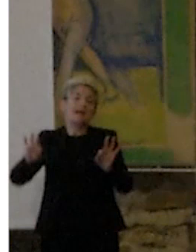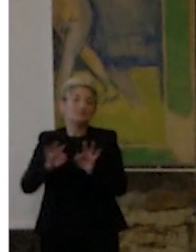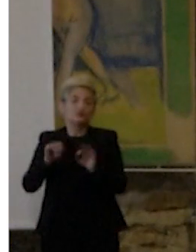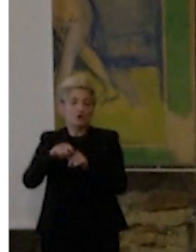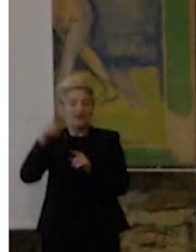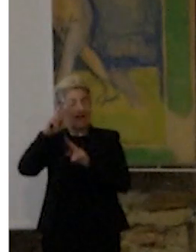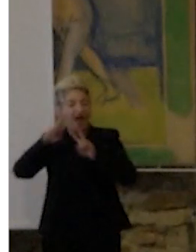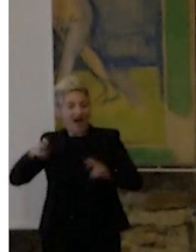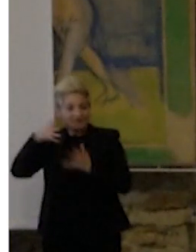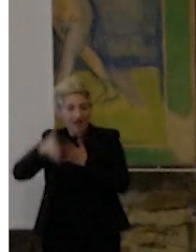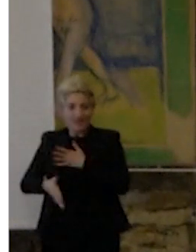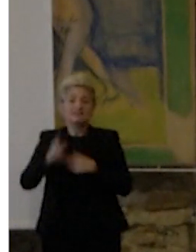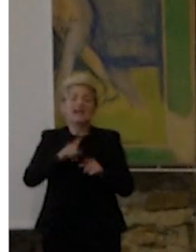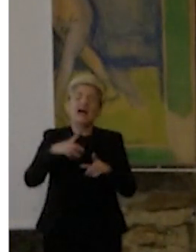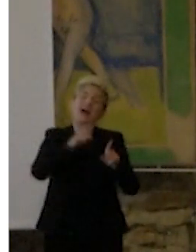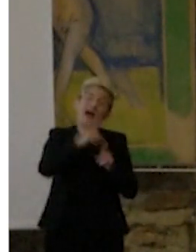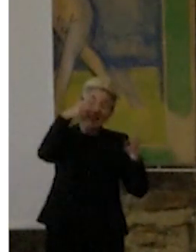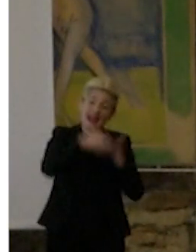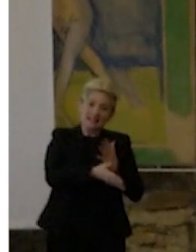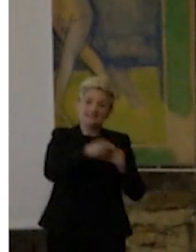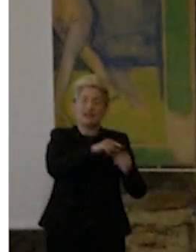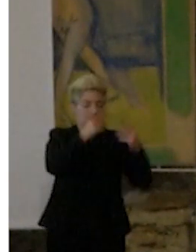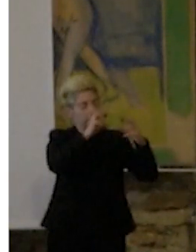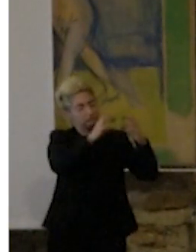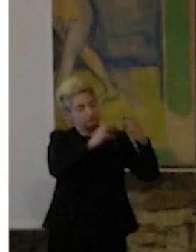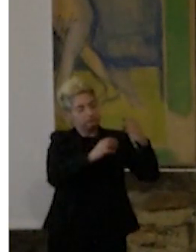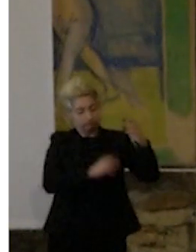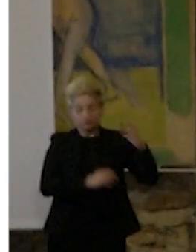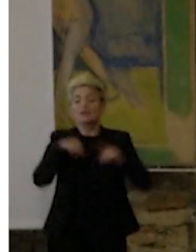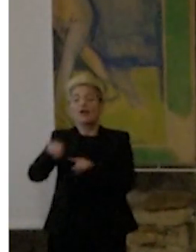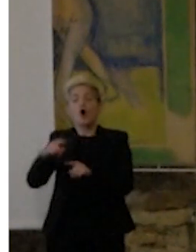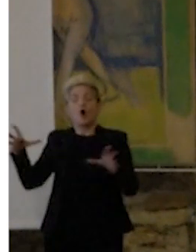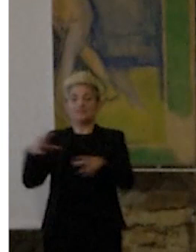fondamentale, la